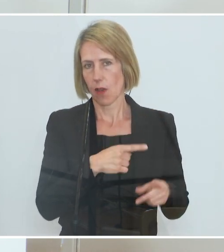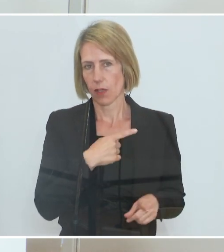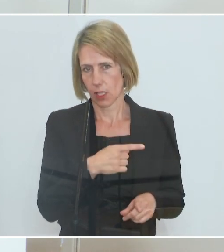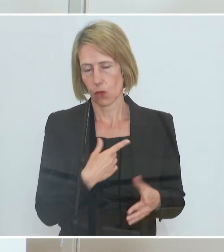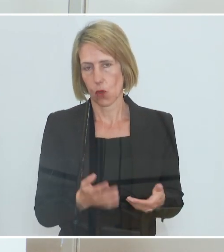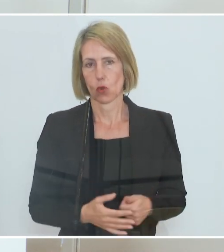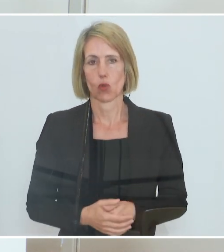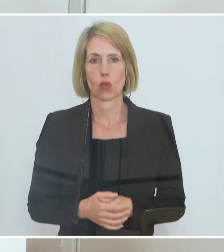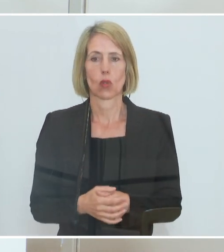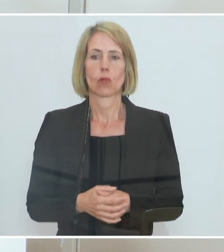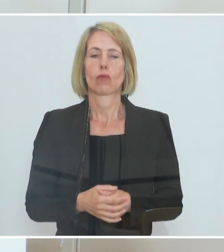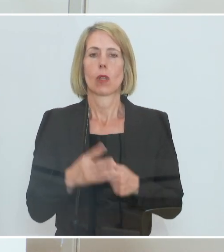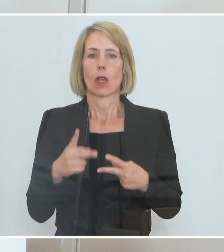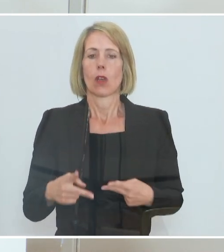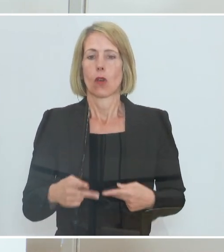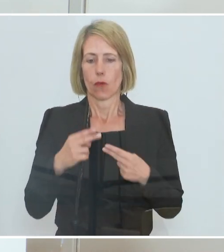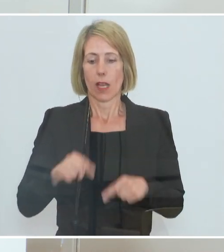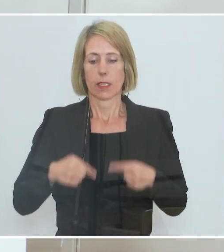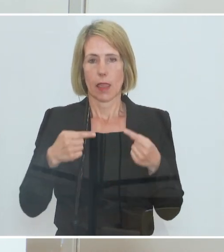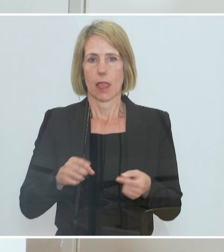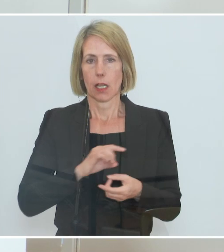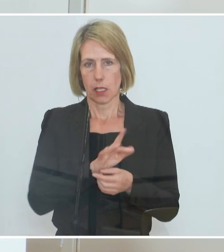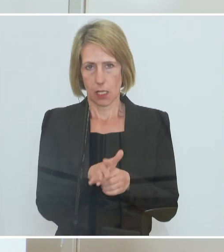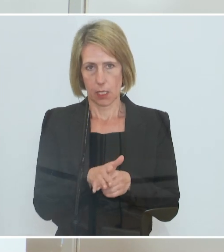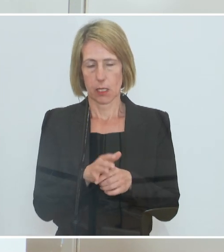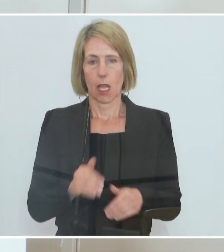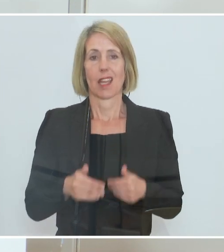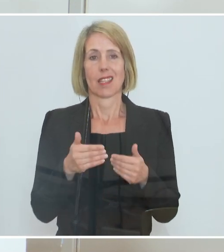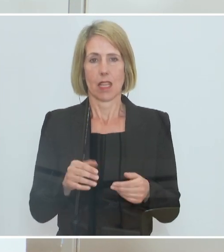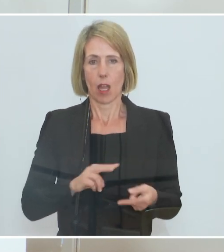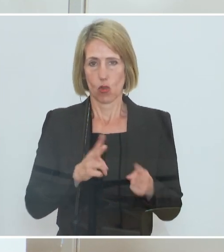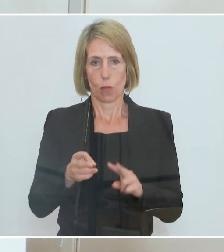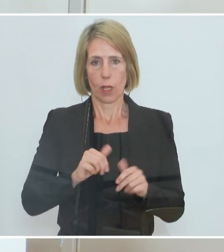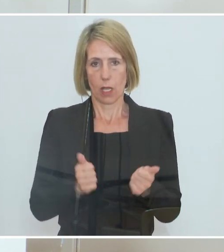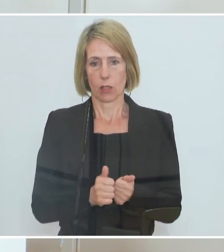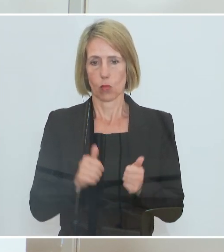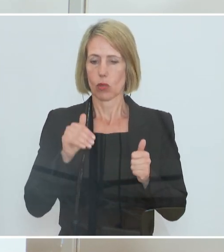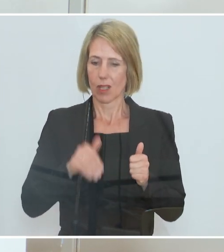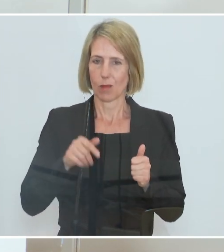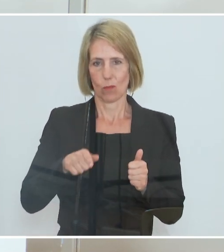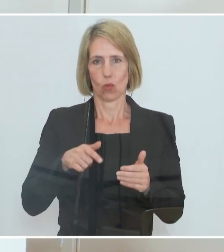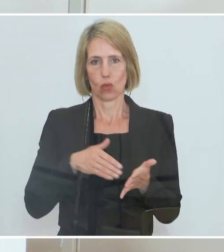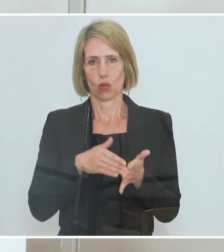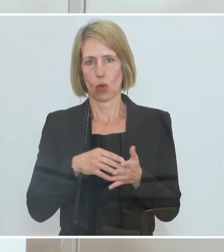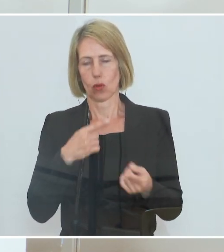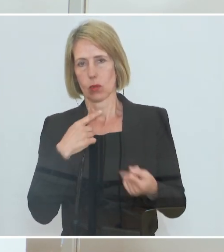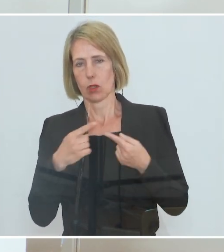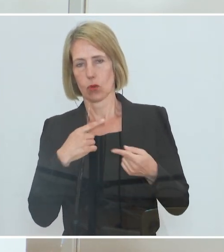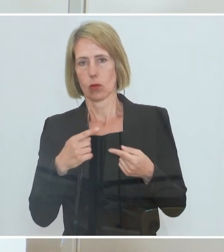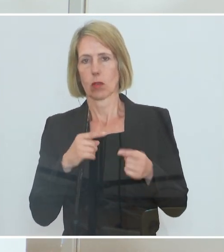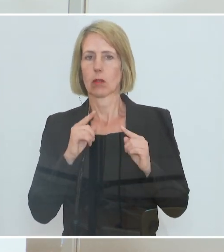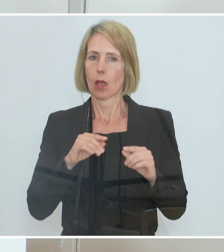Phase für nach der Krise, nach dem Übergangsmodell, die wird noch zu diskutieren sein. Auf Basis der Ergebnisse des